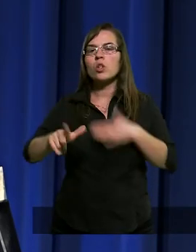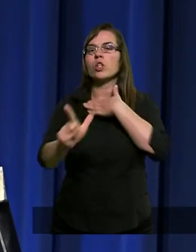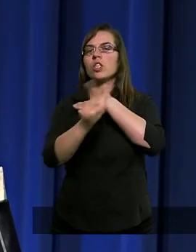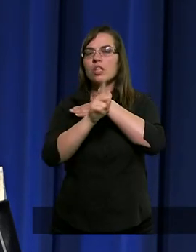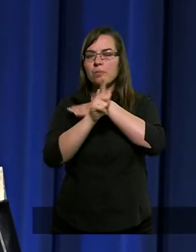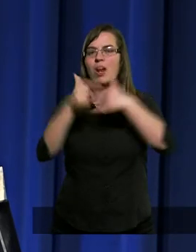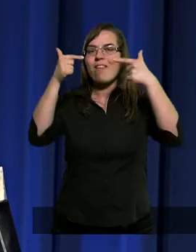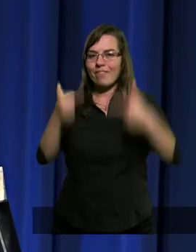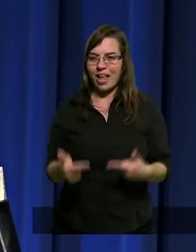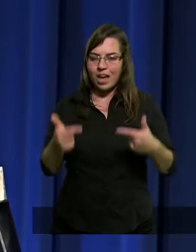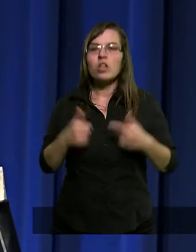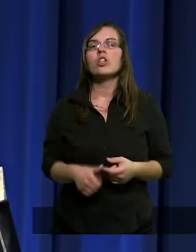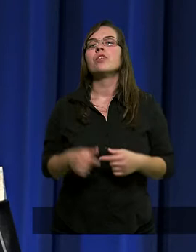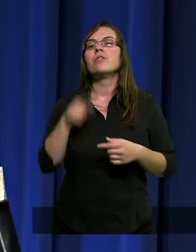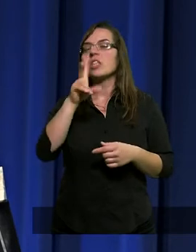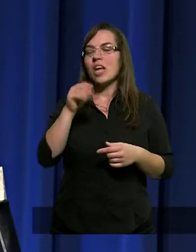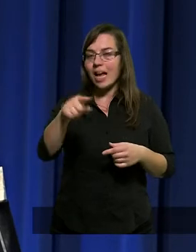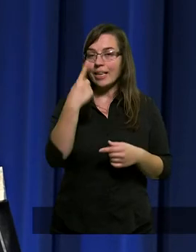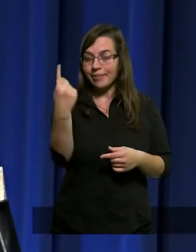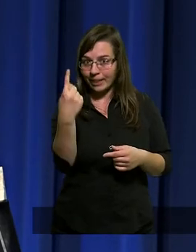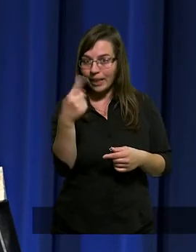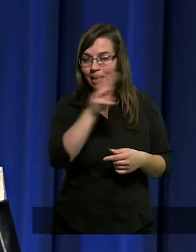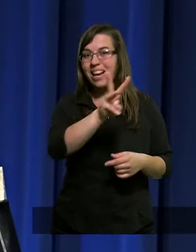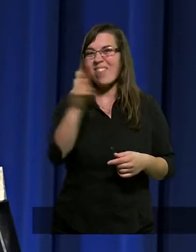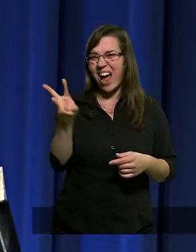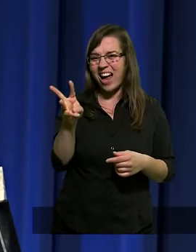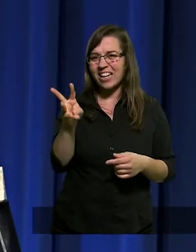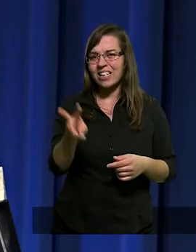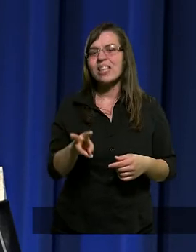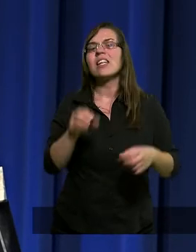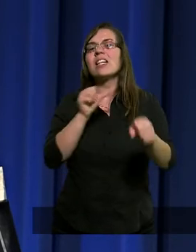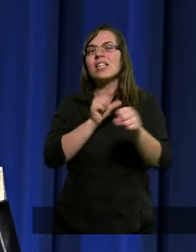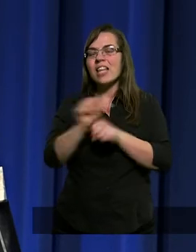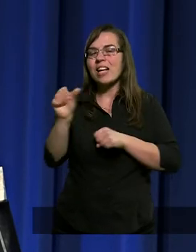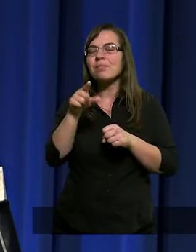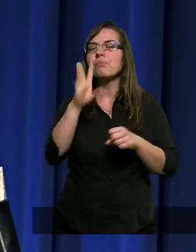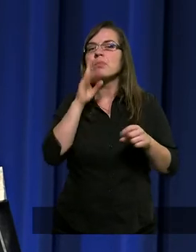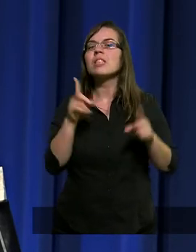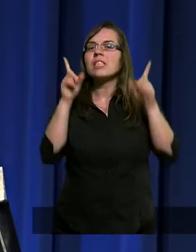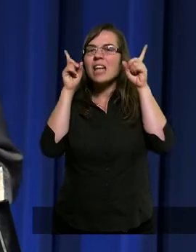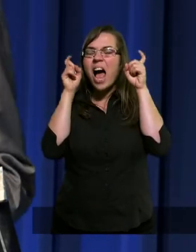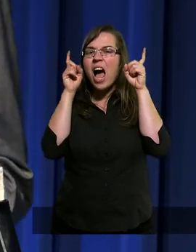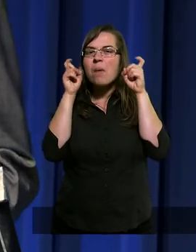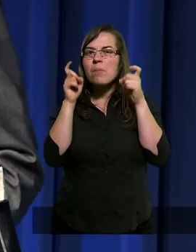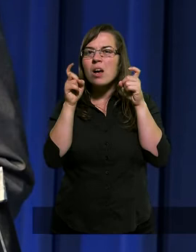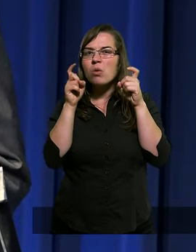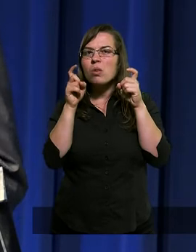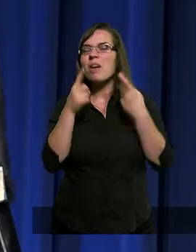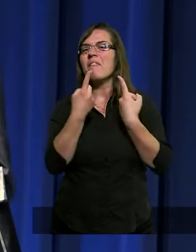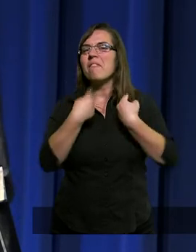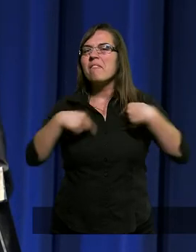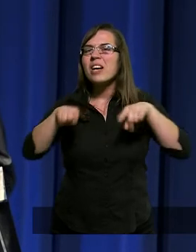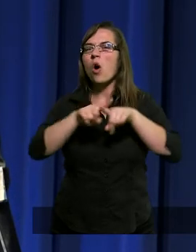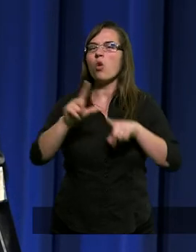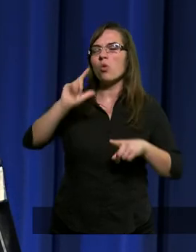siedemdziesiątym wierszu, że jeden z was jest diabeł. Wykonuje